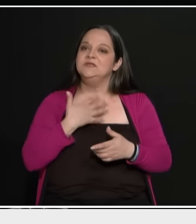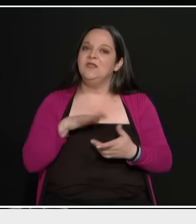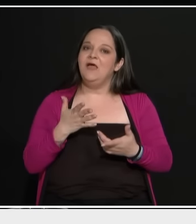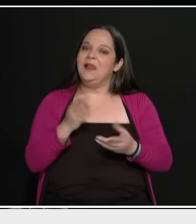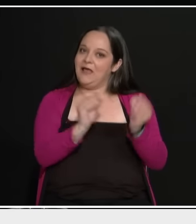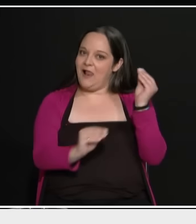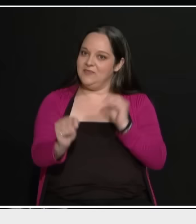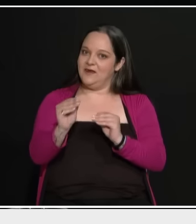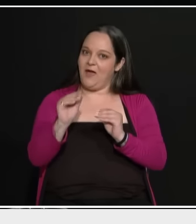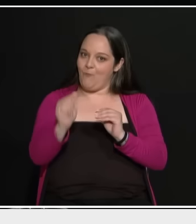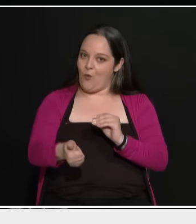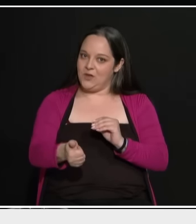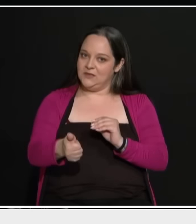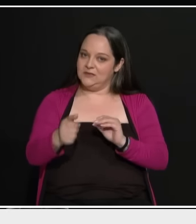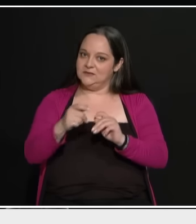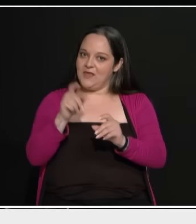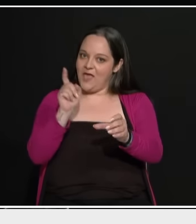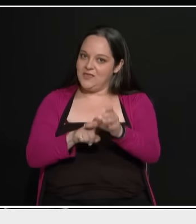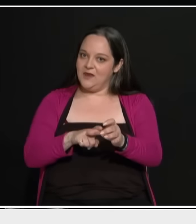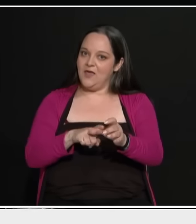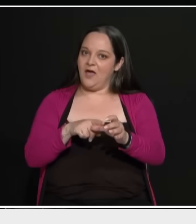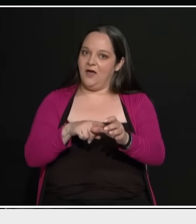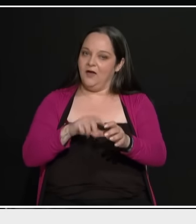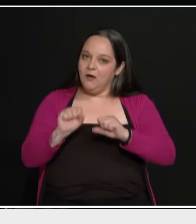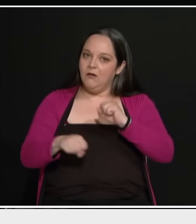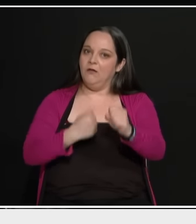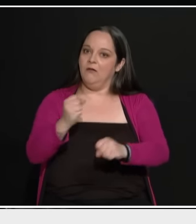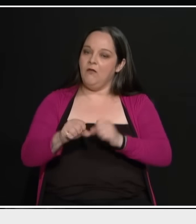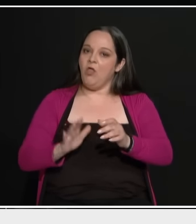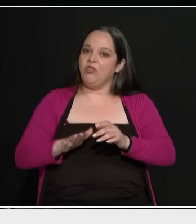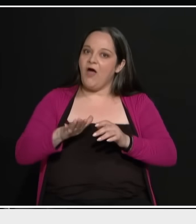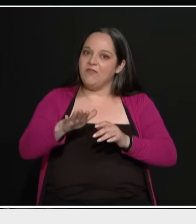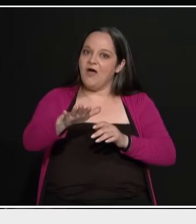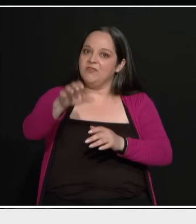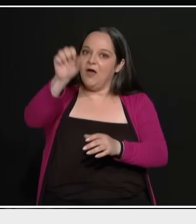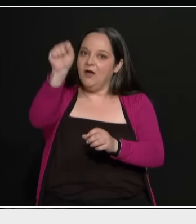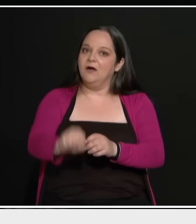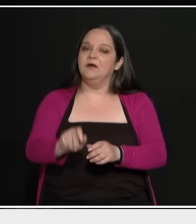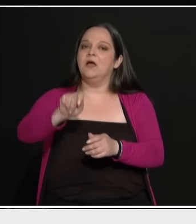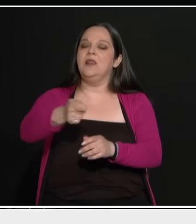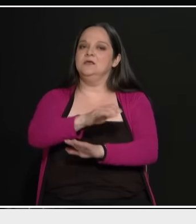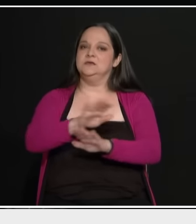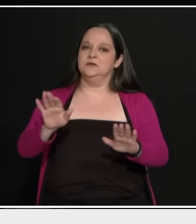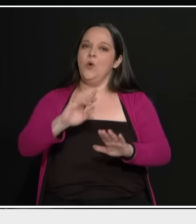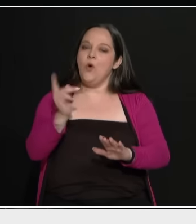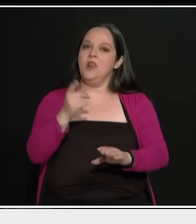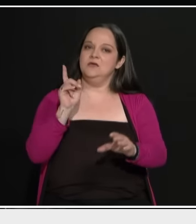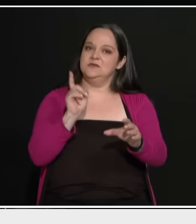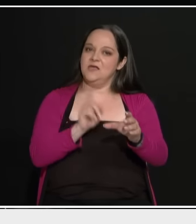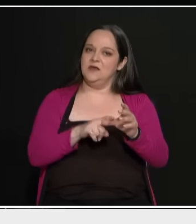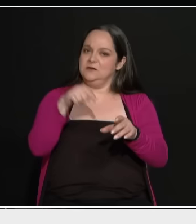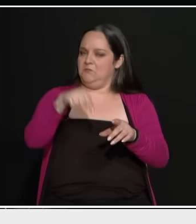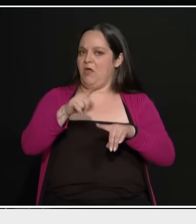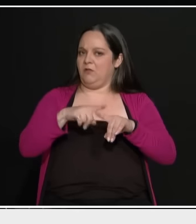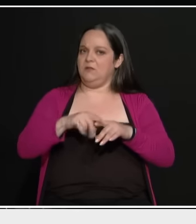παλεύει. Γιατί θα κλείσει κάποτε. Όλες οι εταιρείες και οι μεγάλες εδώ εσωτερικού και εξωτερικού